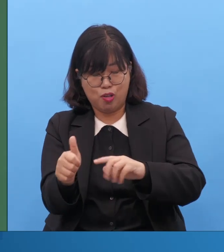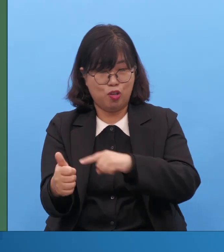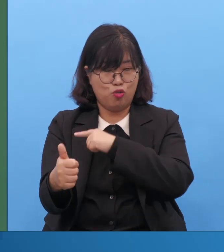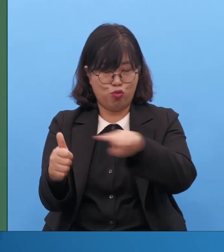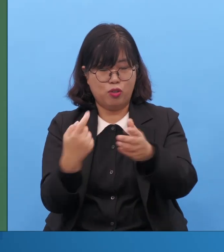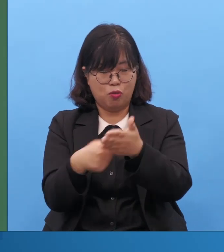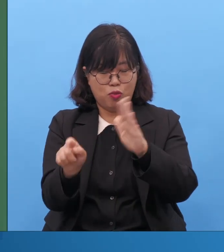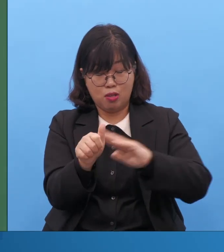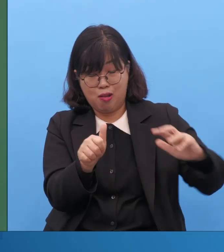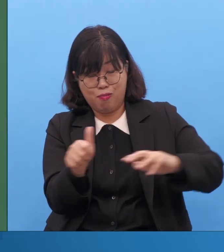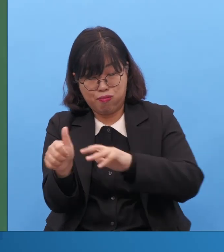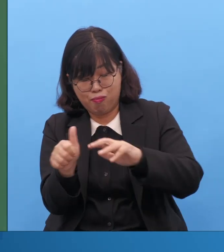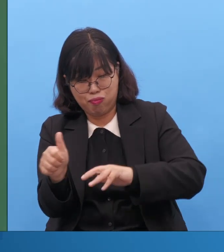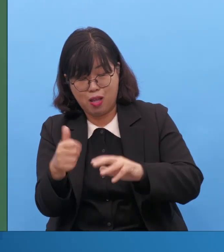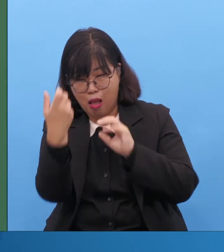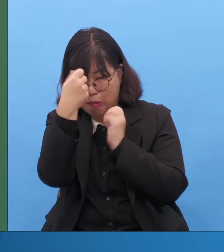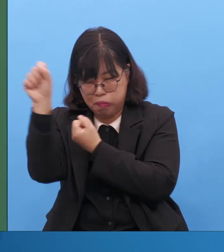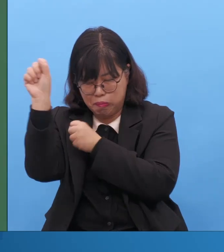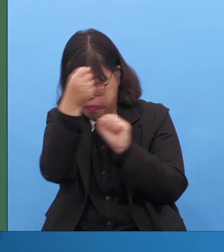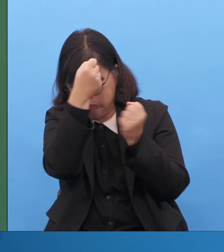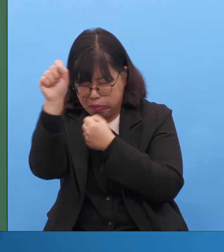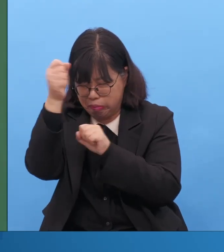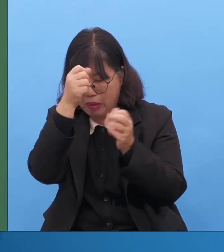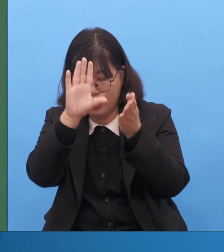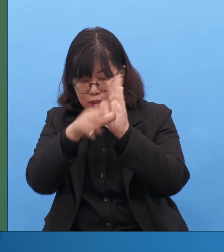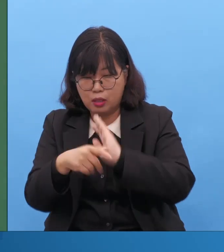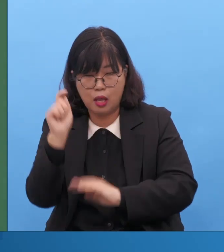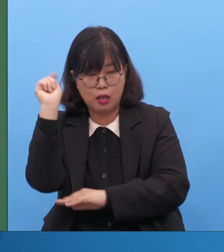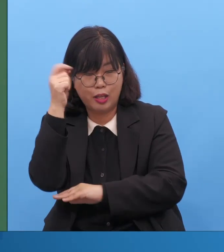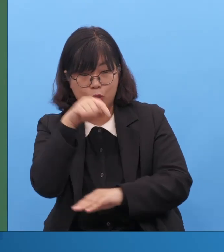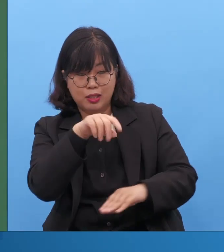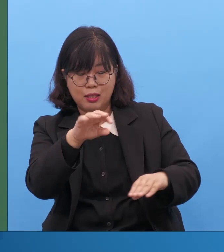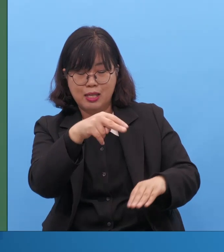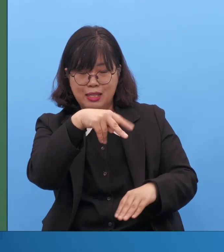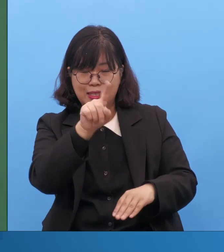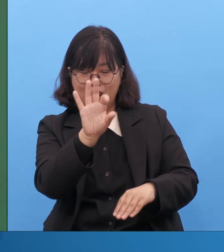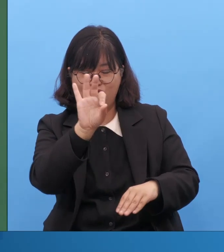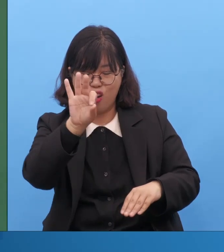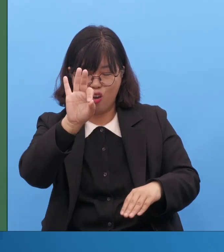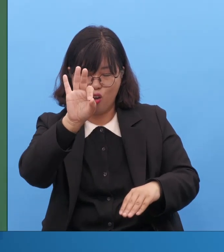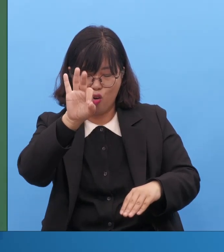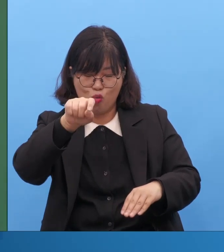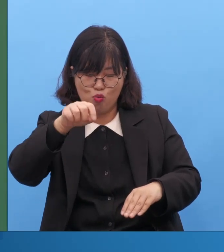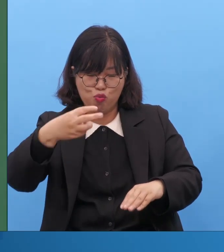이런 게 다른 겁니다. 이 응답이 다윗에게는 올 수밖에 없죠.